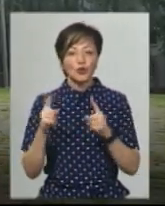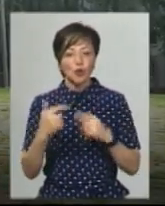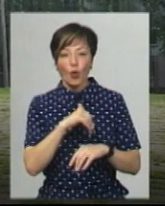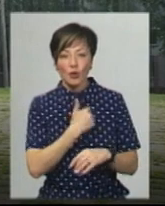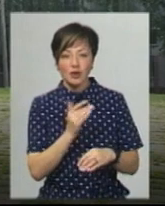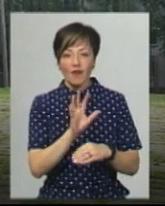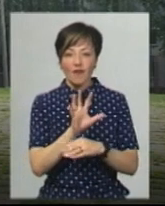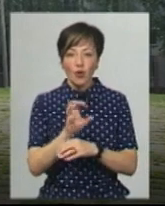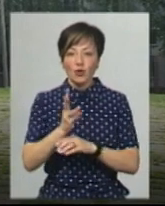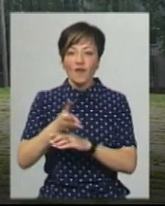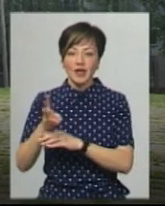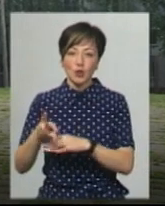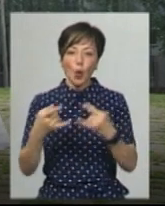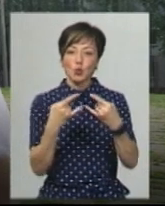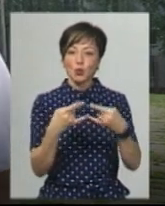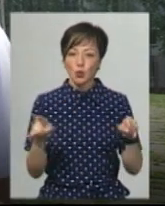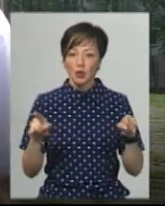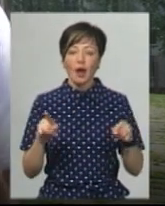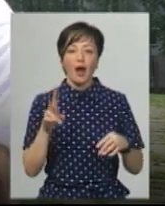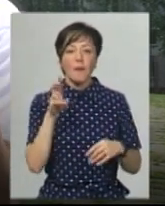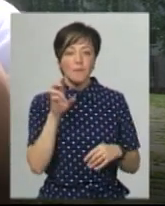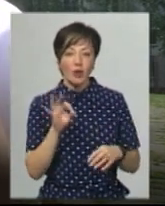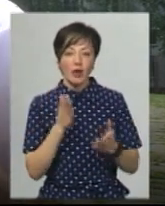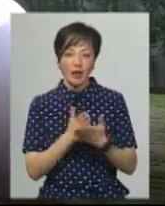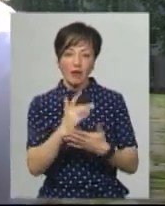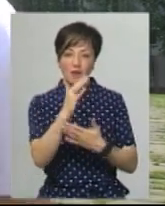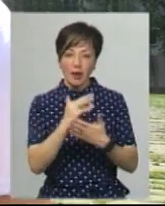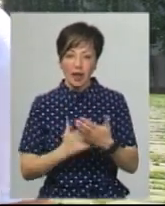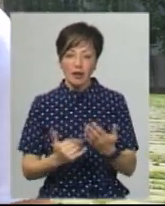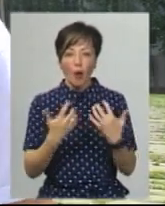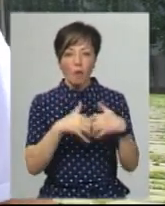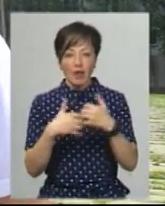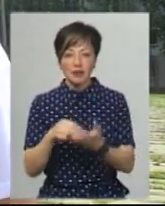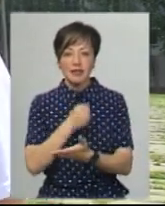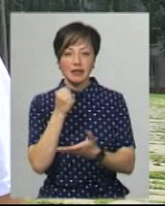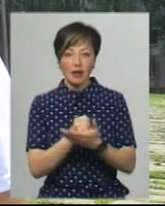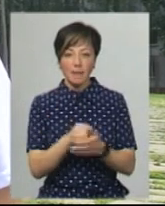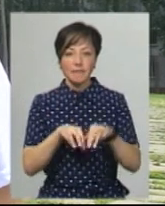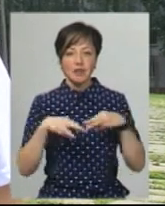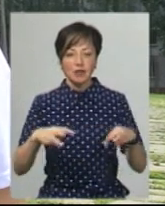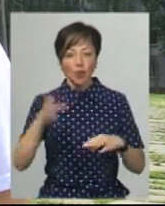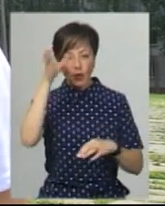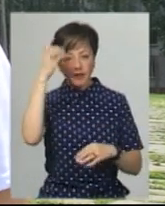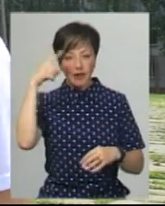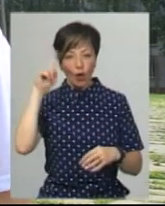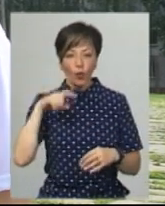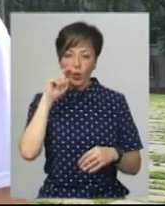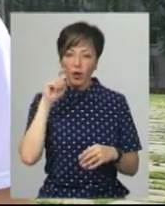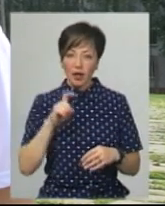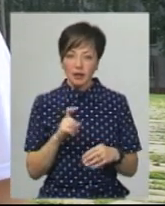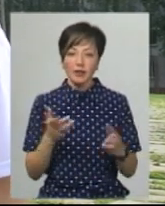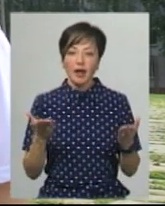фото-відеостудію, тому що вона є в переліку того обладнання, затвердженого Міністерством освіти і науки України,